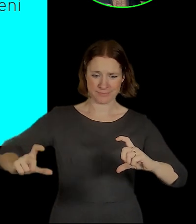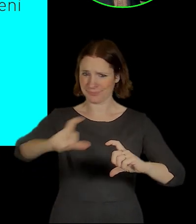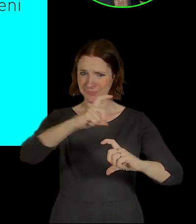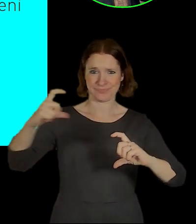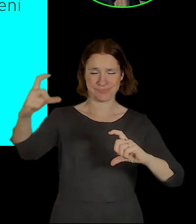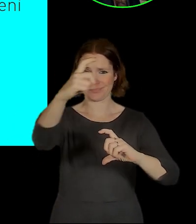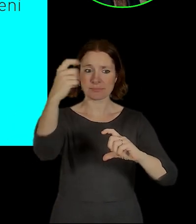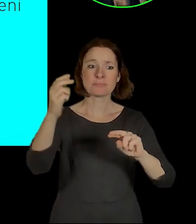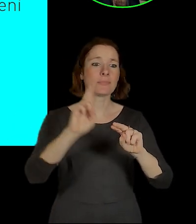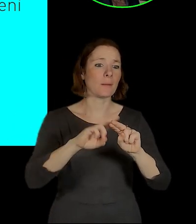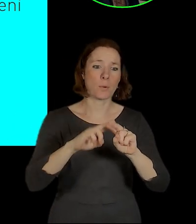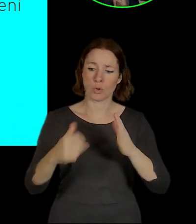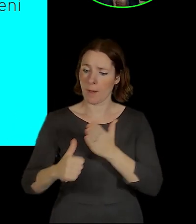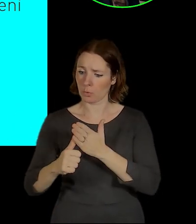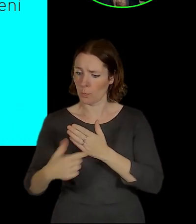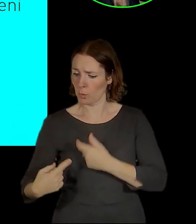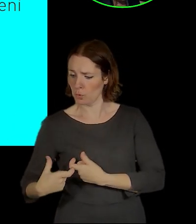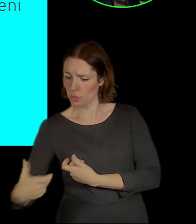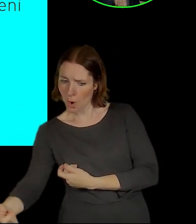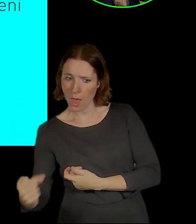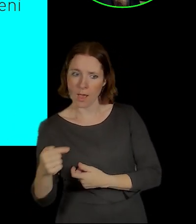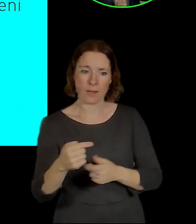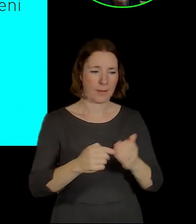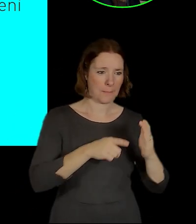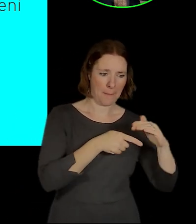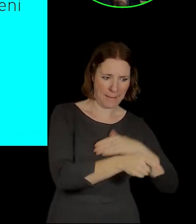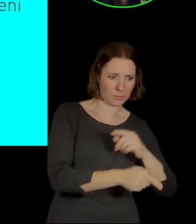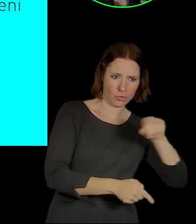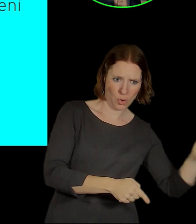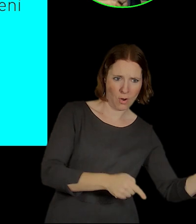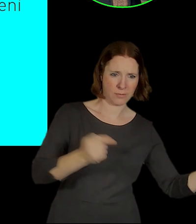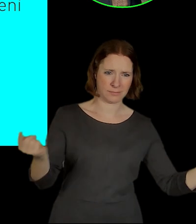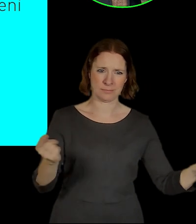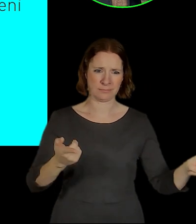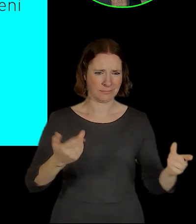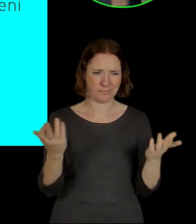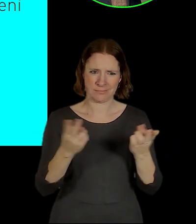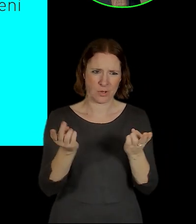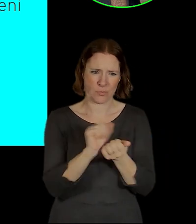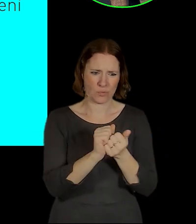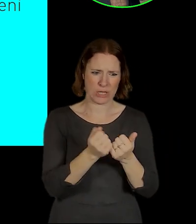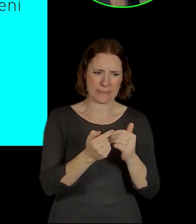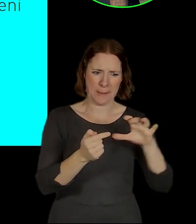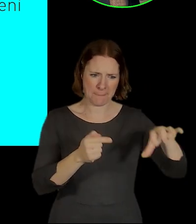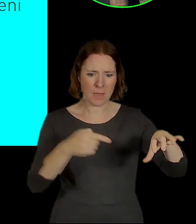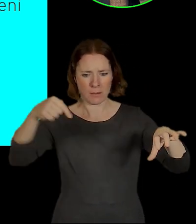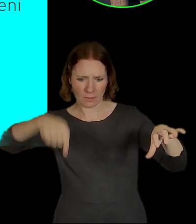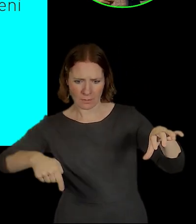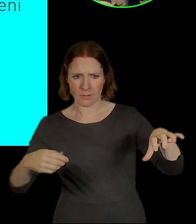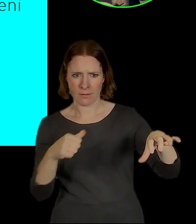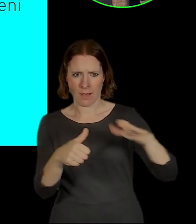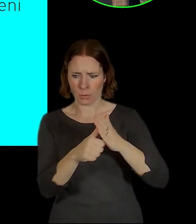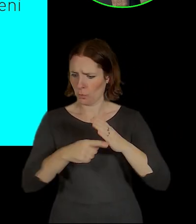jezdí tak jako ve sklepě a to metro jede vlastně po rovině, jako v přízemí se dá říct. Takže je to trochu takový jako